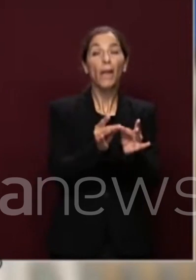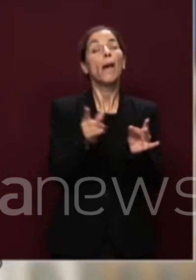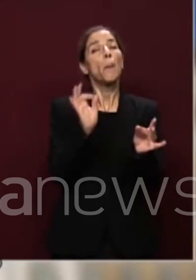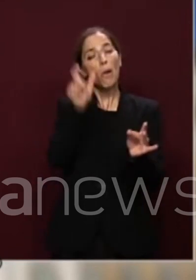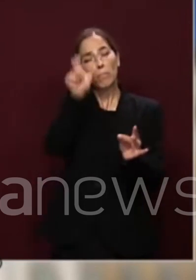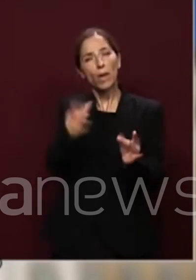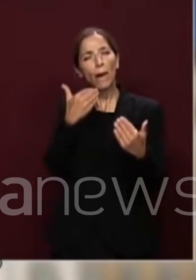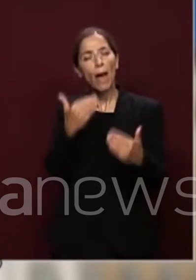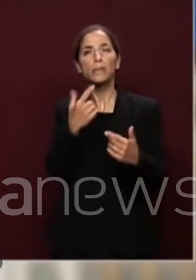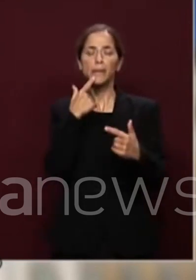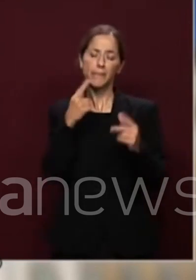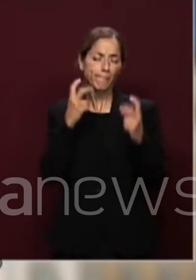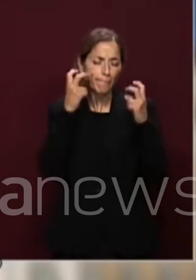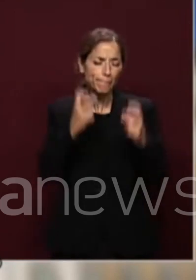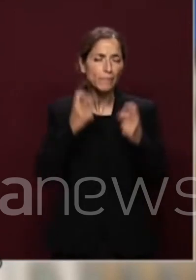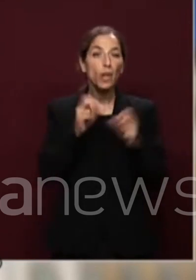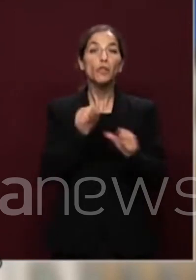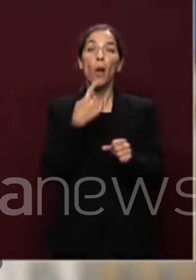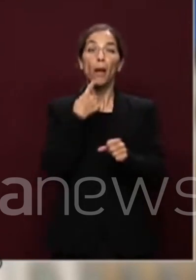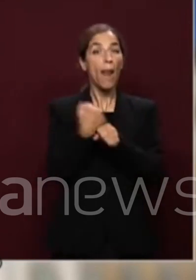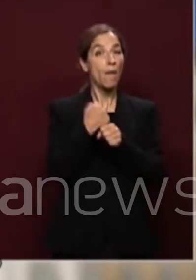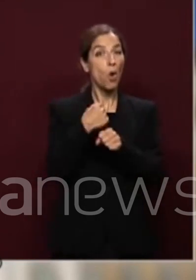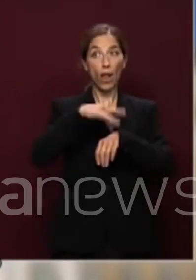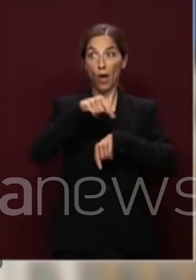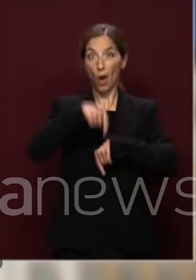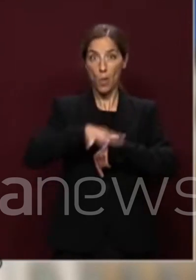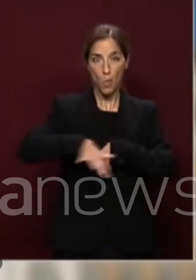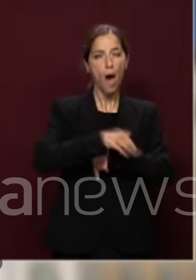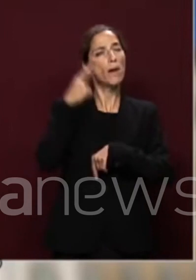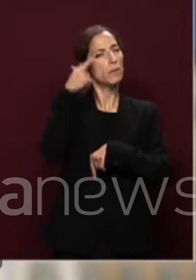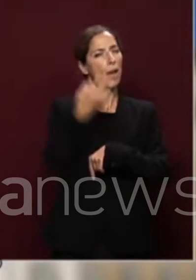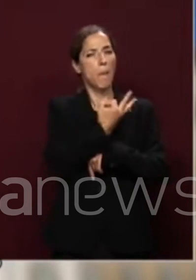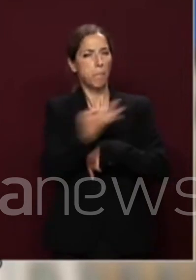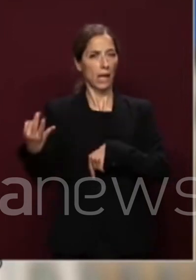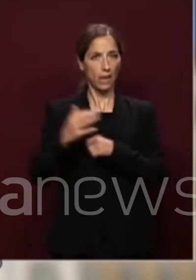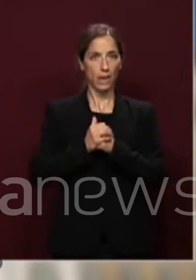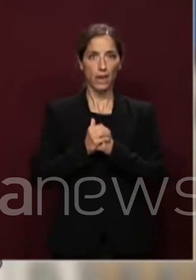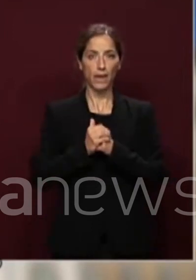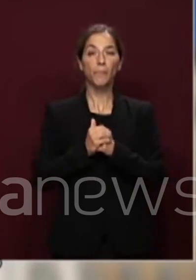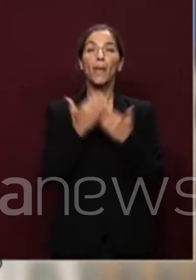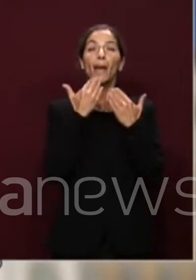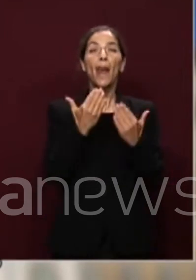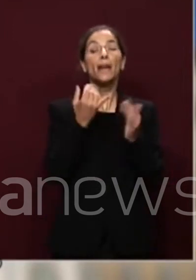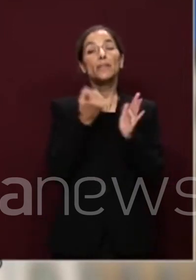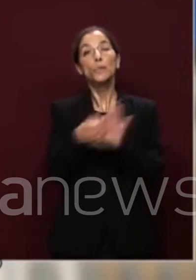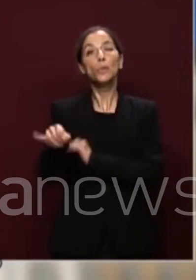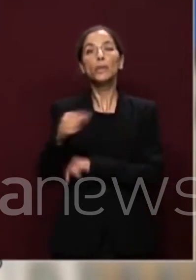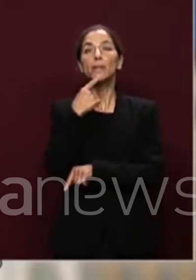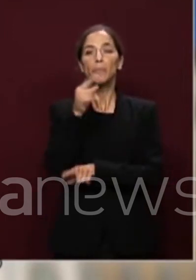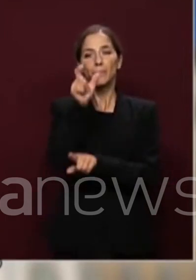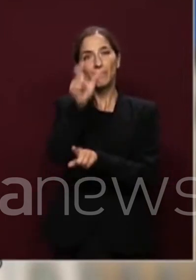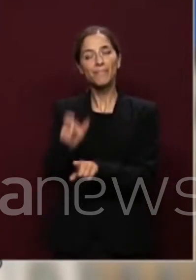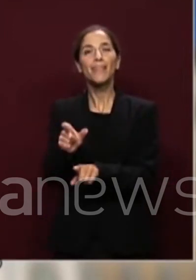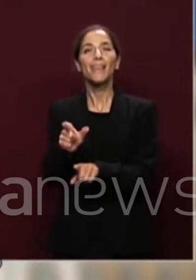chi lavora in questo luogo può conoscere e apprezzare in modo compiuto. Rivolgo infine il nostro augurio alla